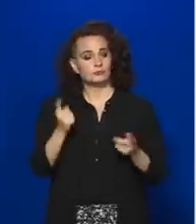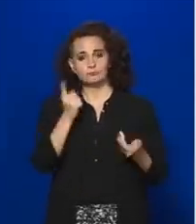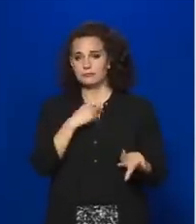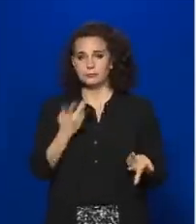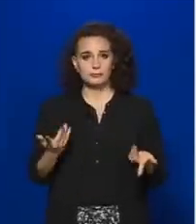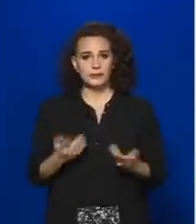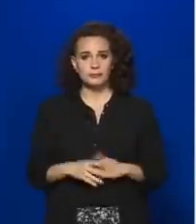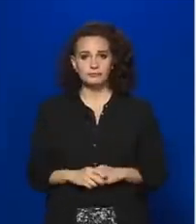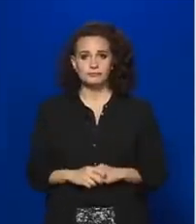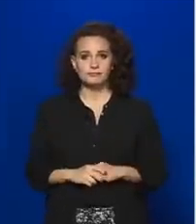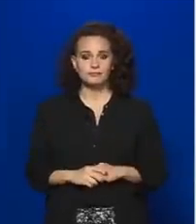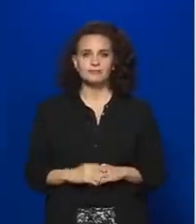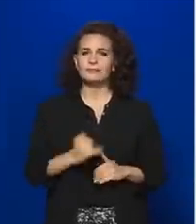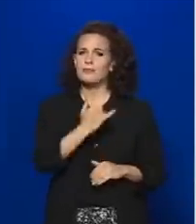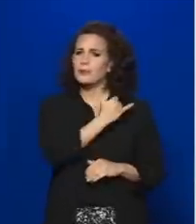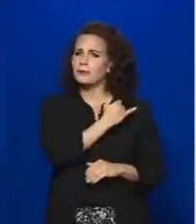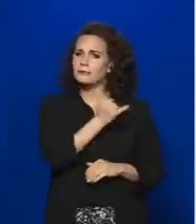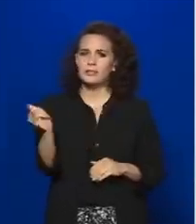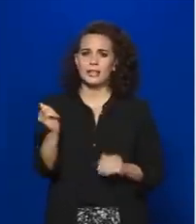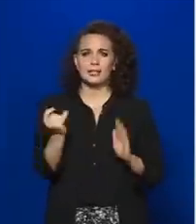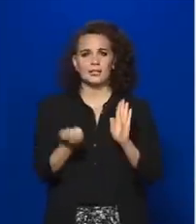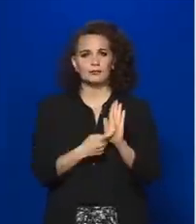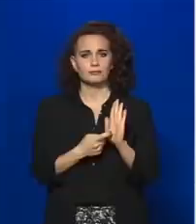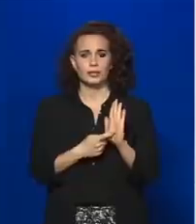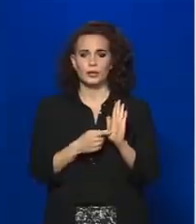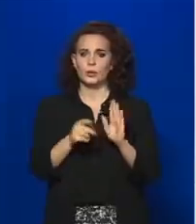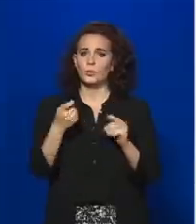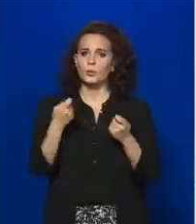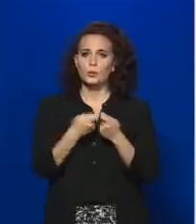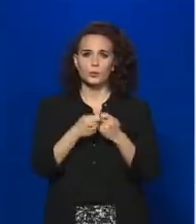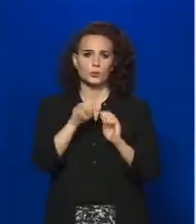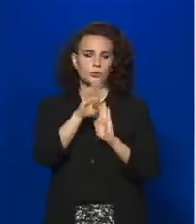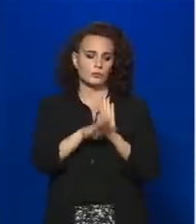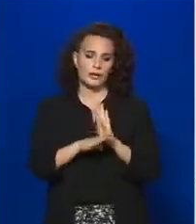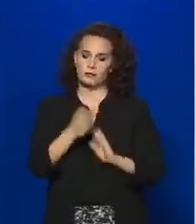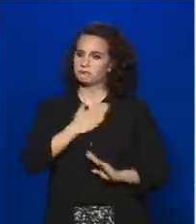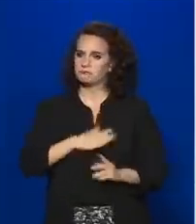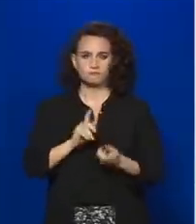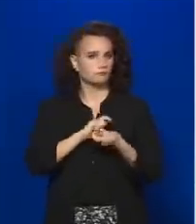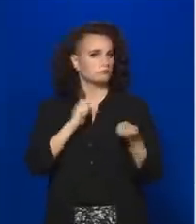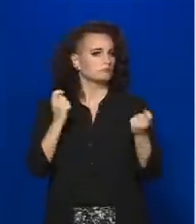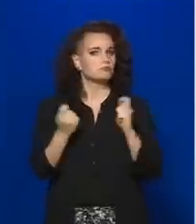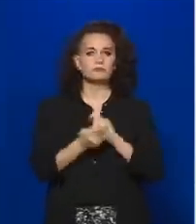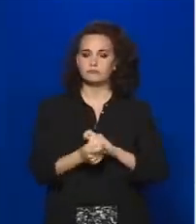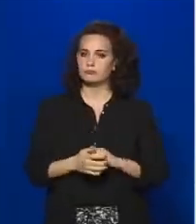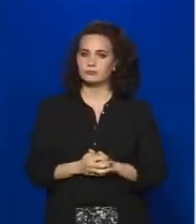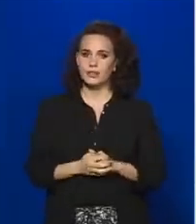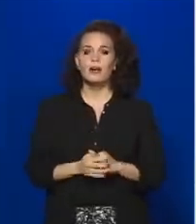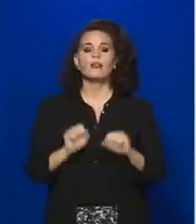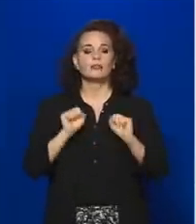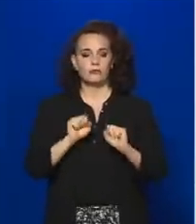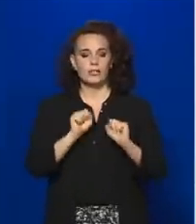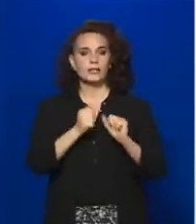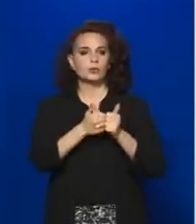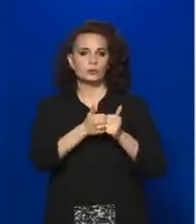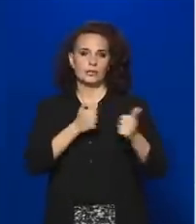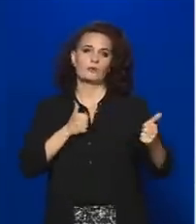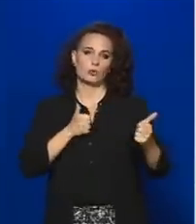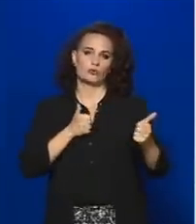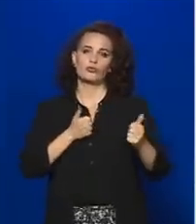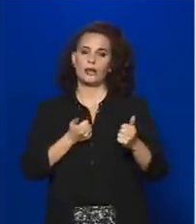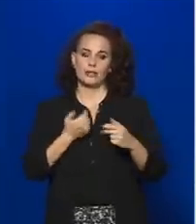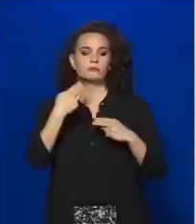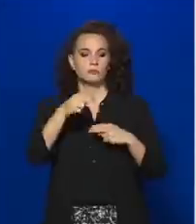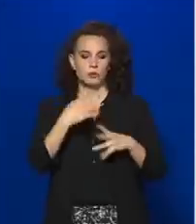a mindenkire kötelező közös szabályokon nem szeretnénk változtatni, tehát a védő távolság fenntartása az továbbra is